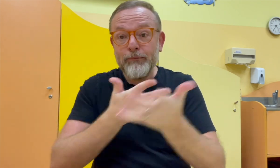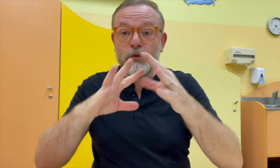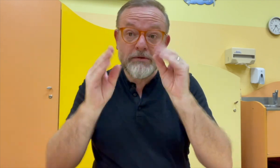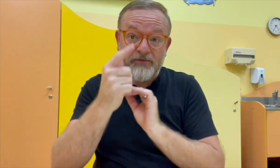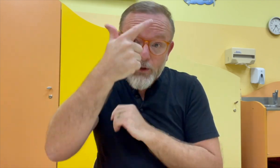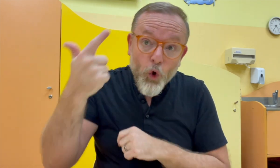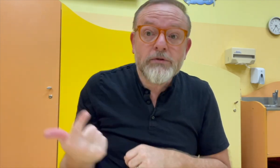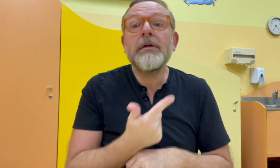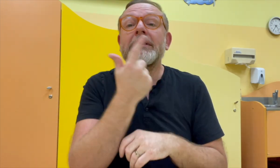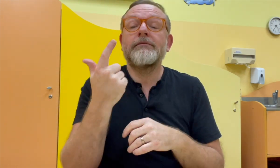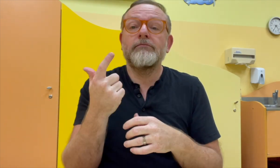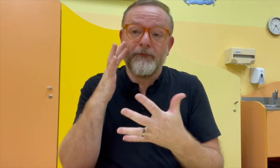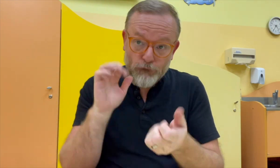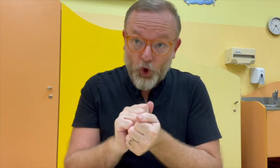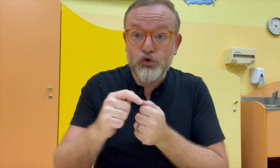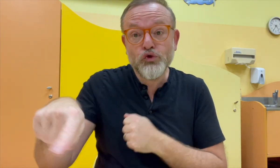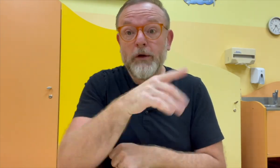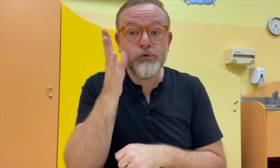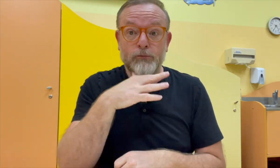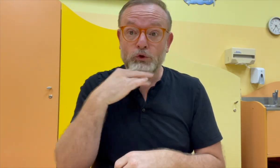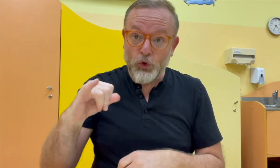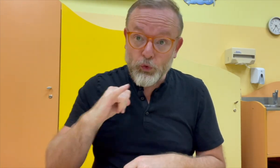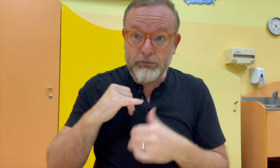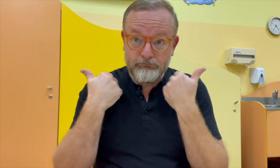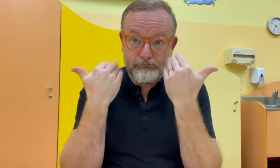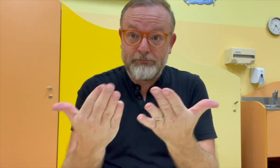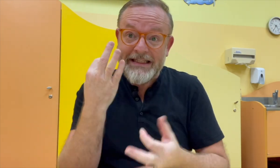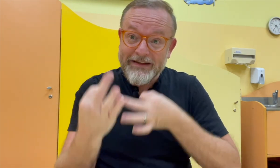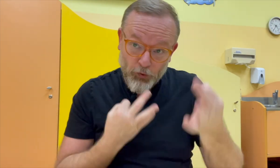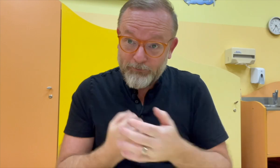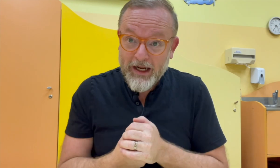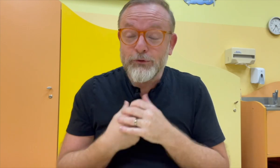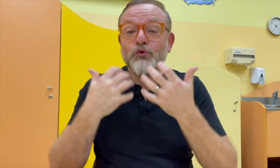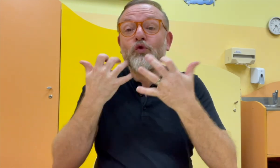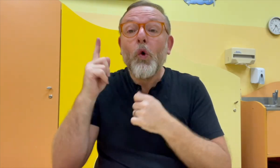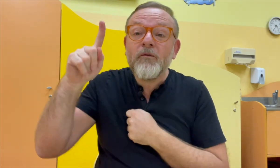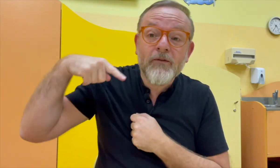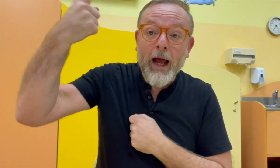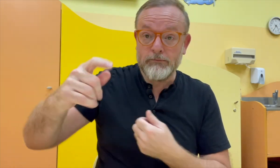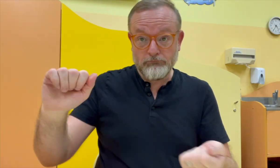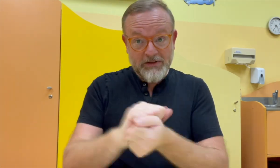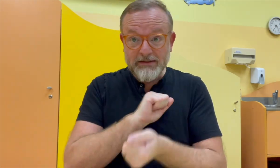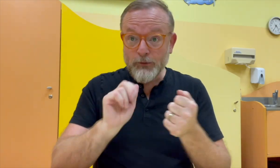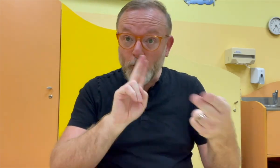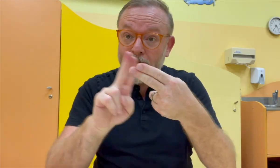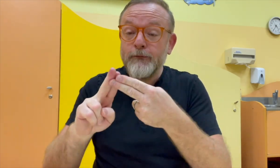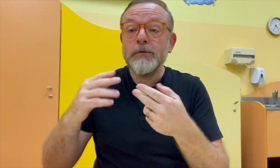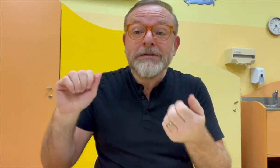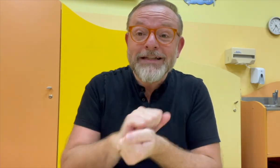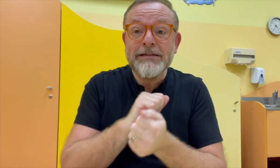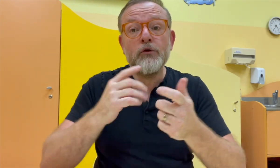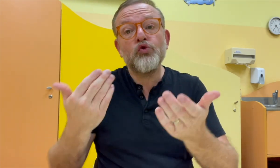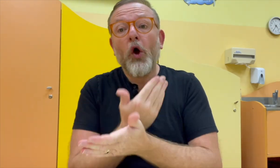inspirativní webinář. Věřím tomu, že tyhle následující dvě hodiny vám přinesou hodně zajímavých